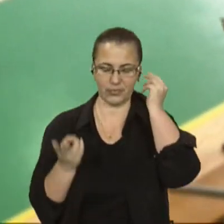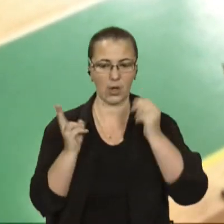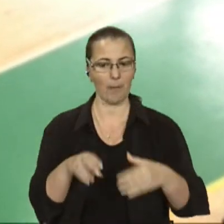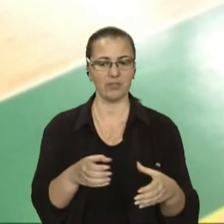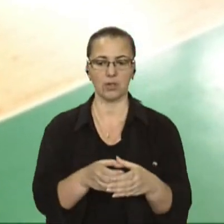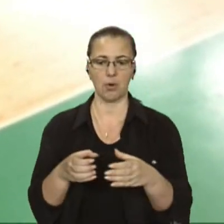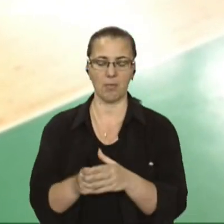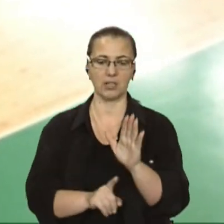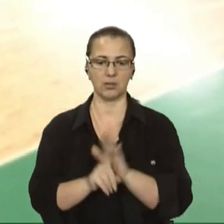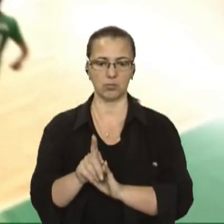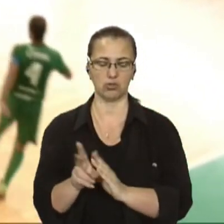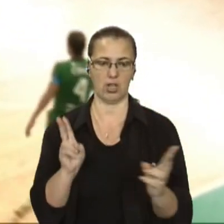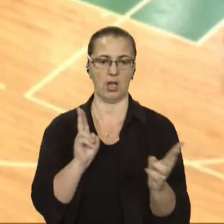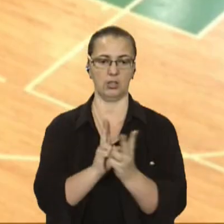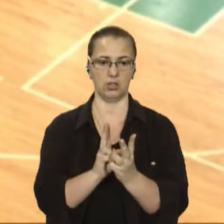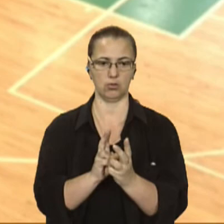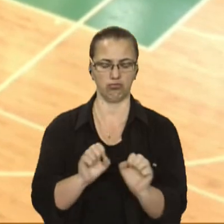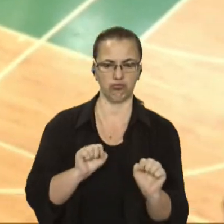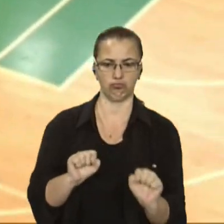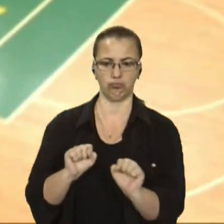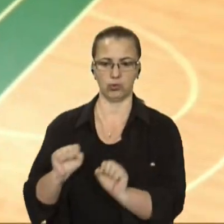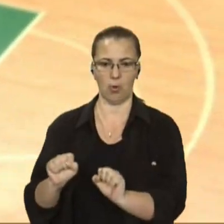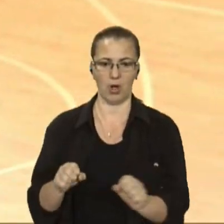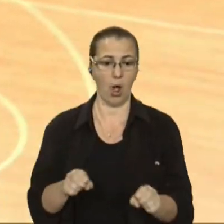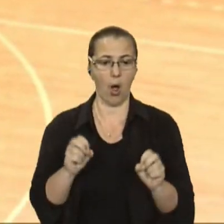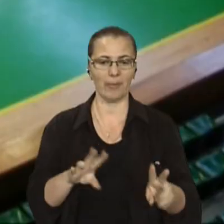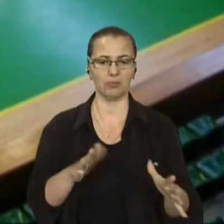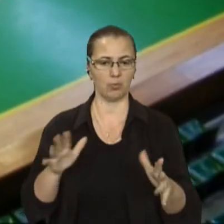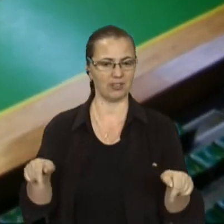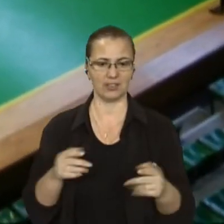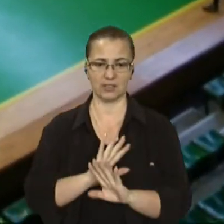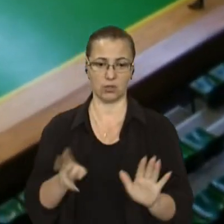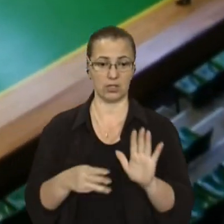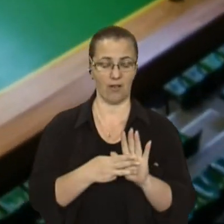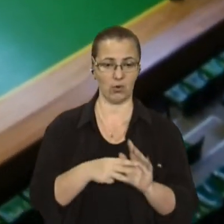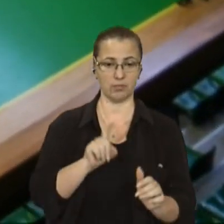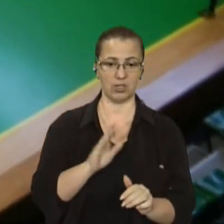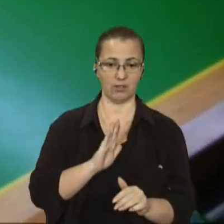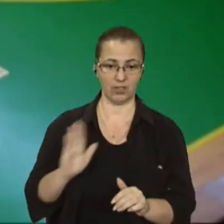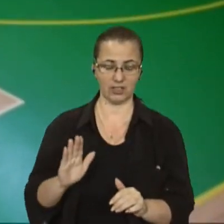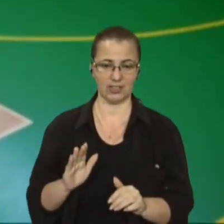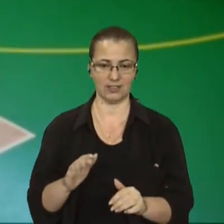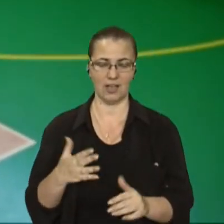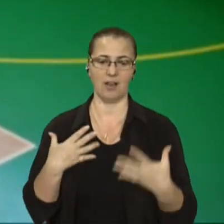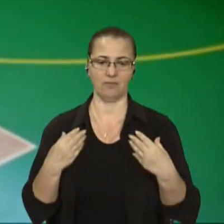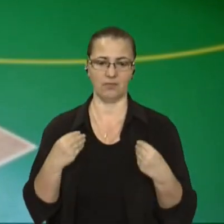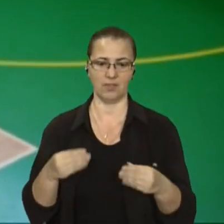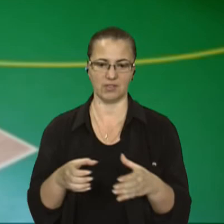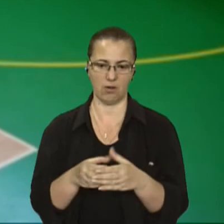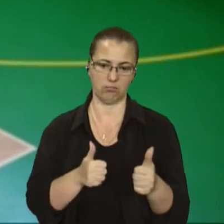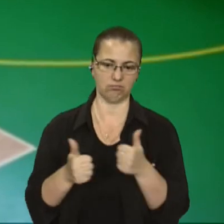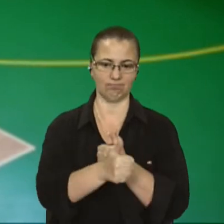розпочали поєдинок від оборони, небезпечних моментів не створювали. На восьмій хвилині Мар'ян Пелих вивів енергетиків вперед.